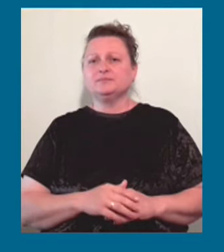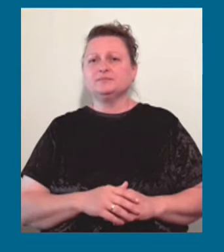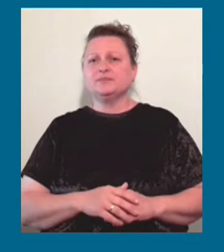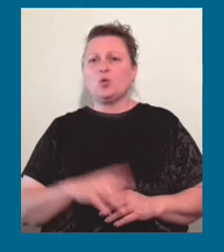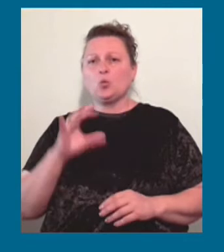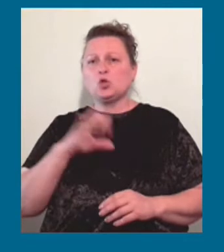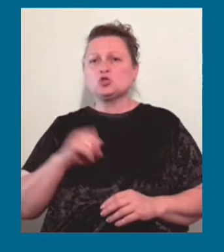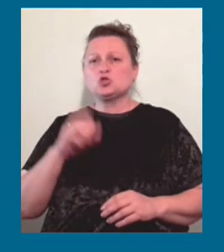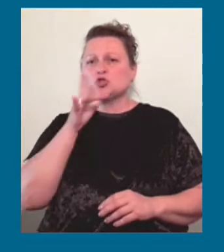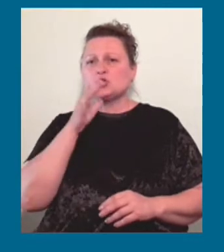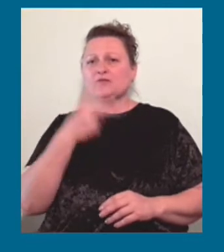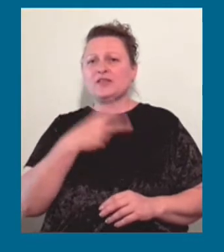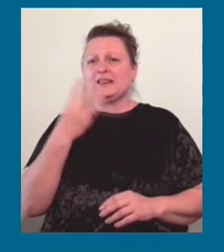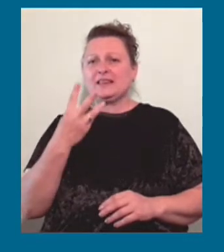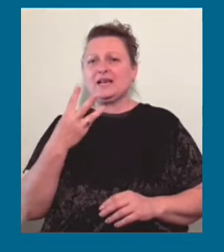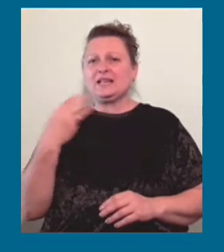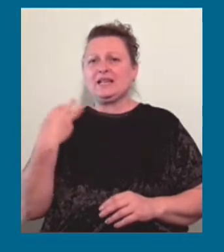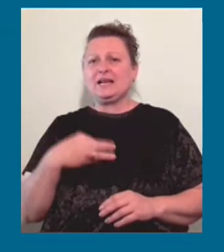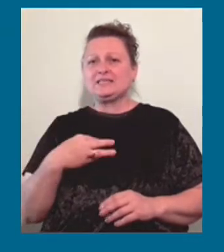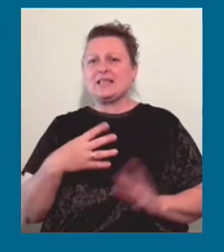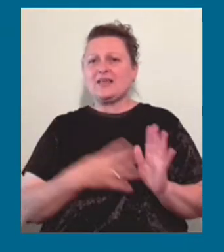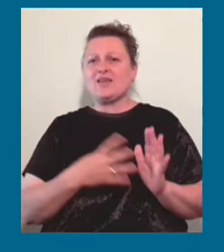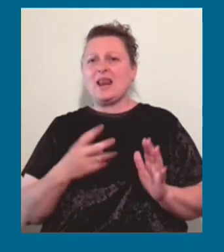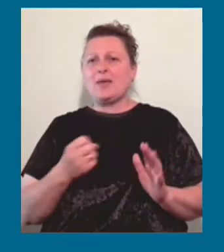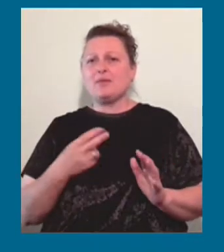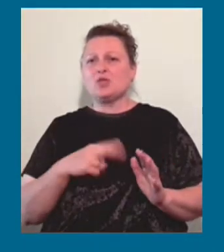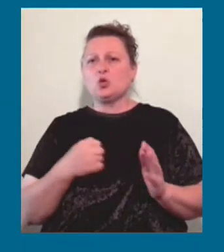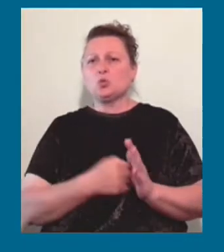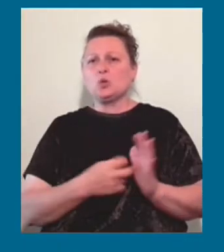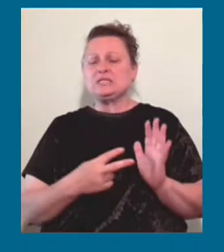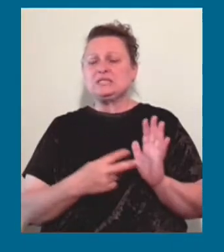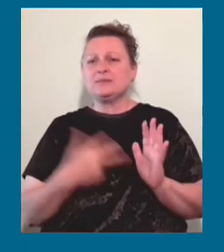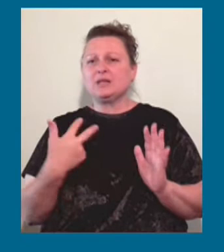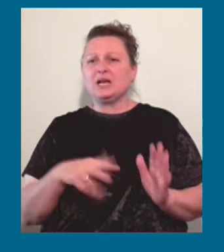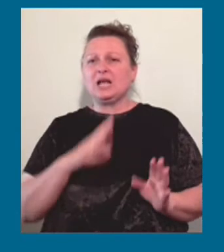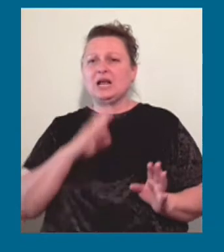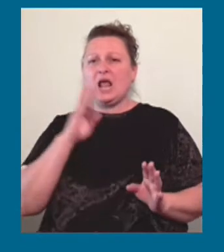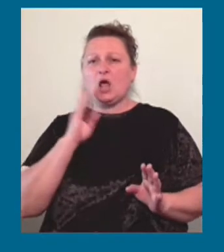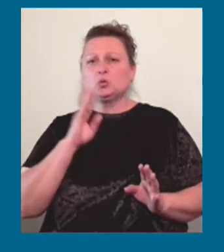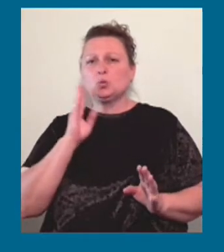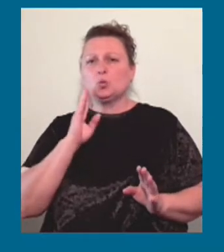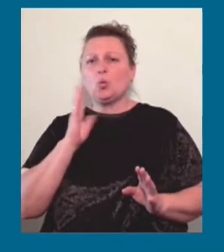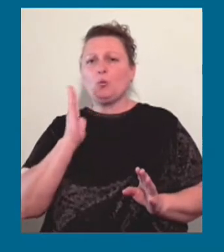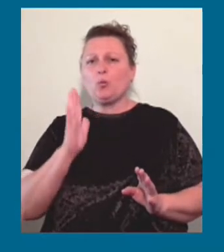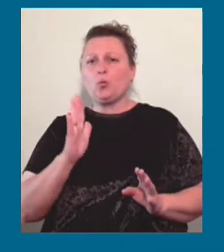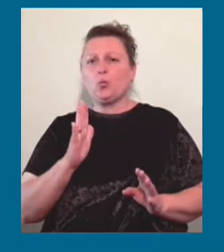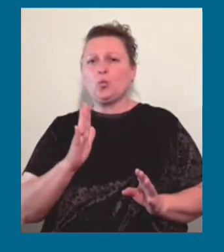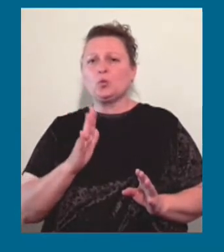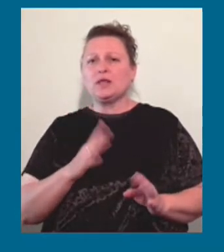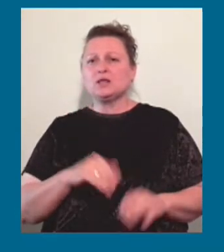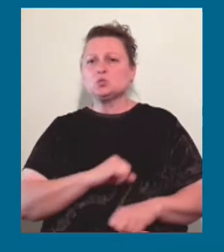з 23.39 липня до 7.30 ранку 10 липня